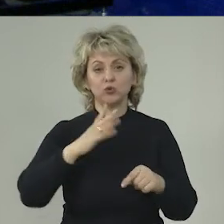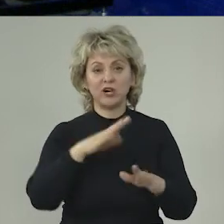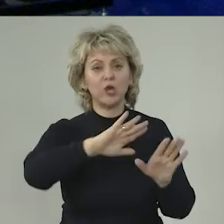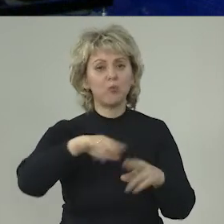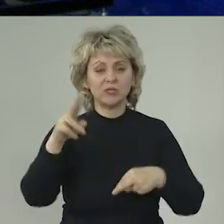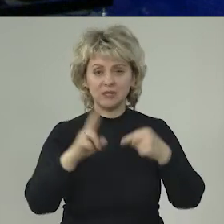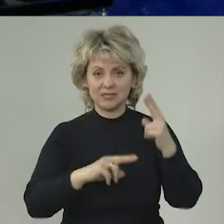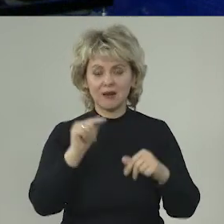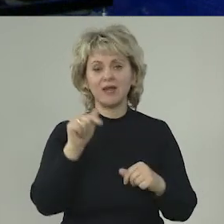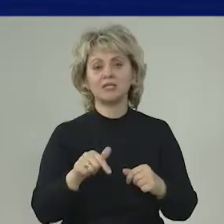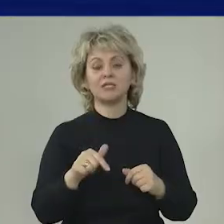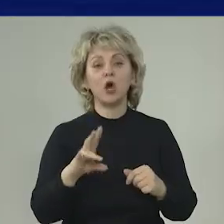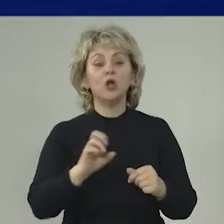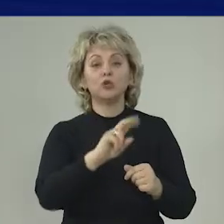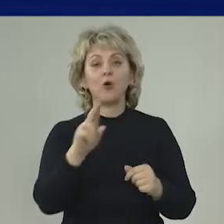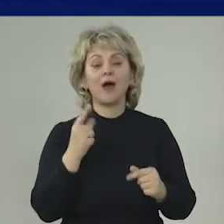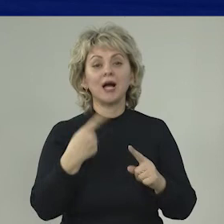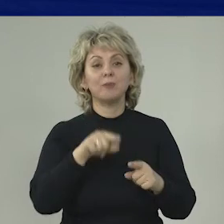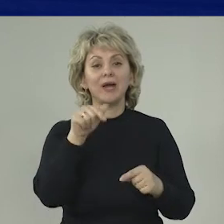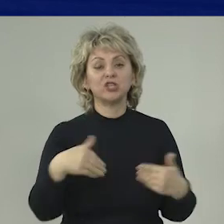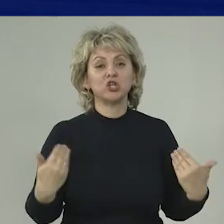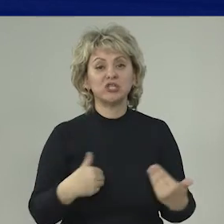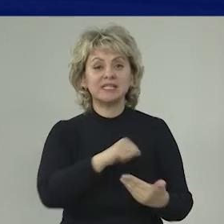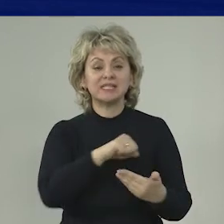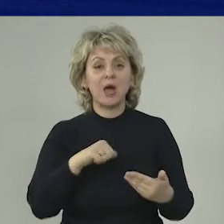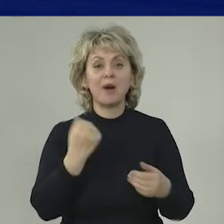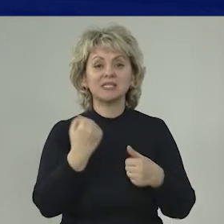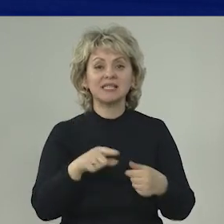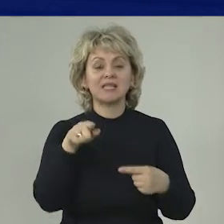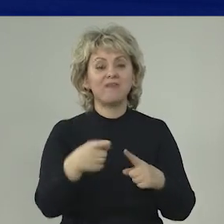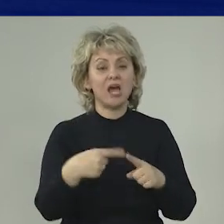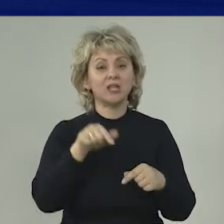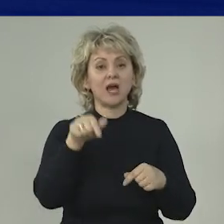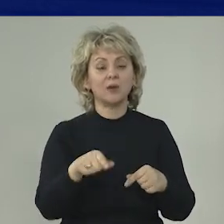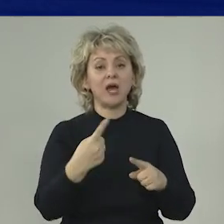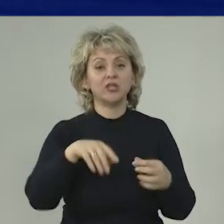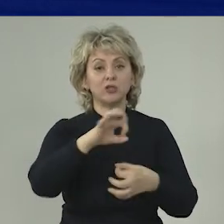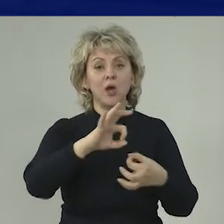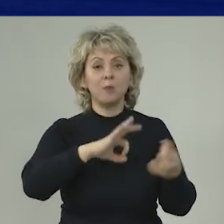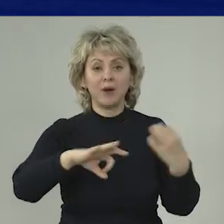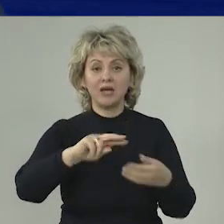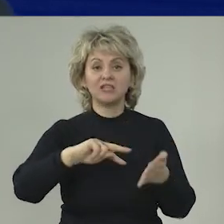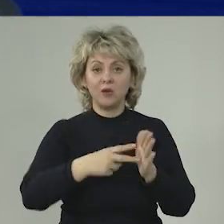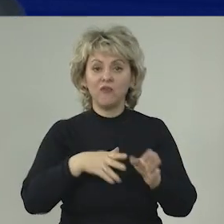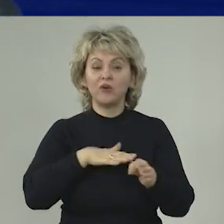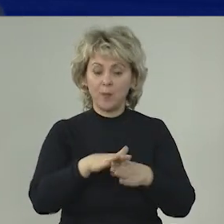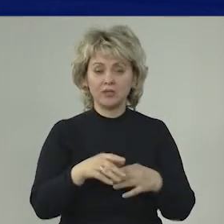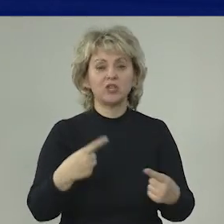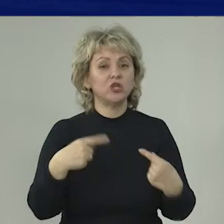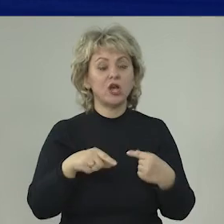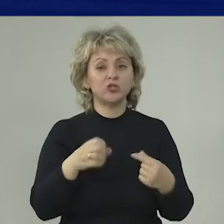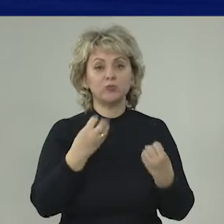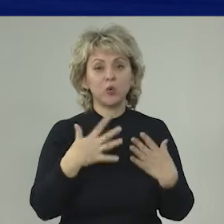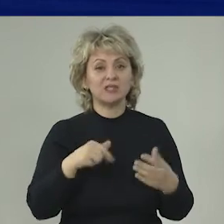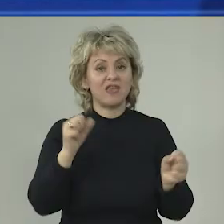и после строительства. Ну, как бы жизнь сама заставляет, вынуждает этот проект осуществлять, потому что иначе